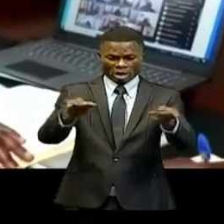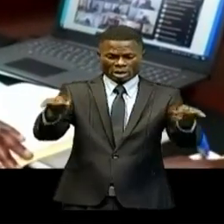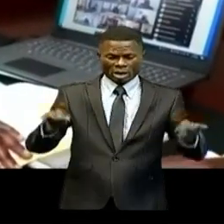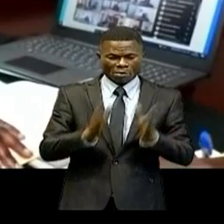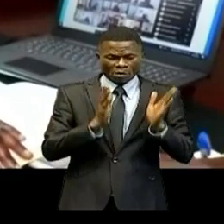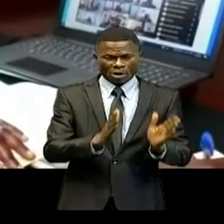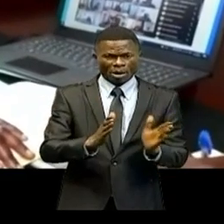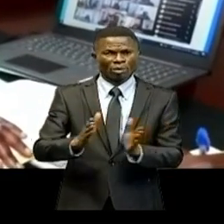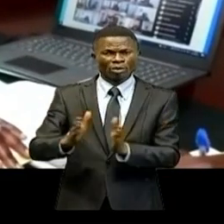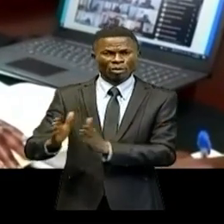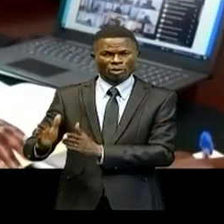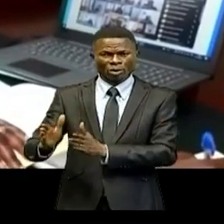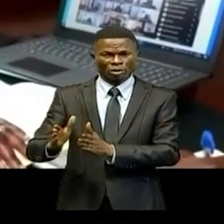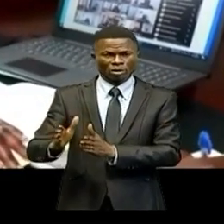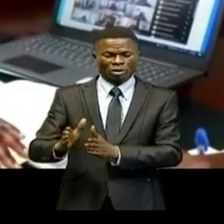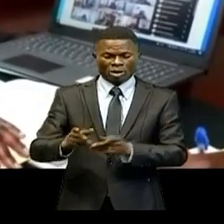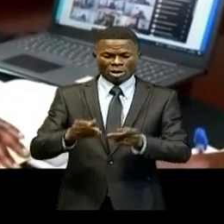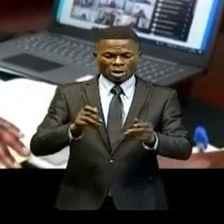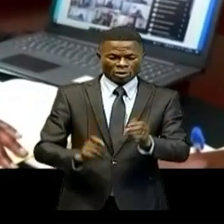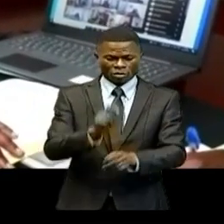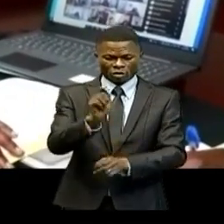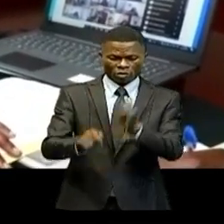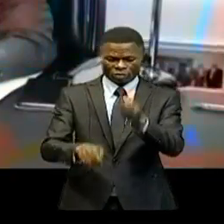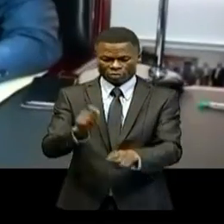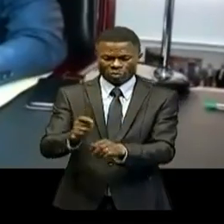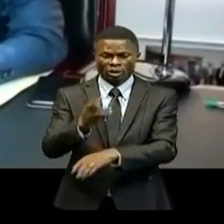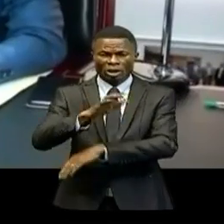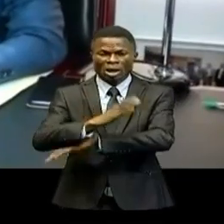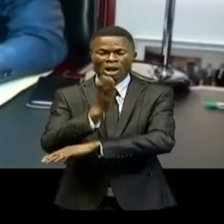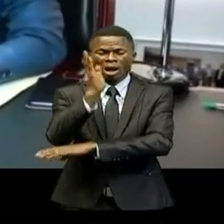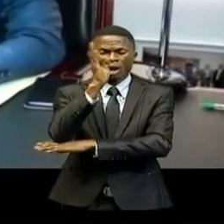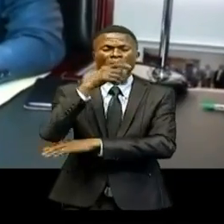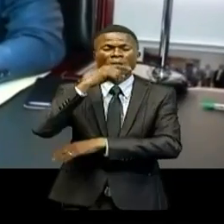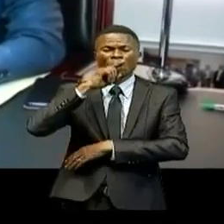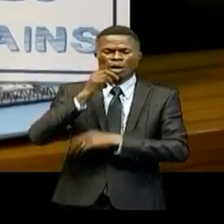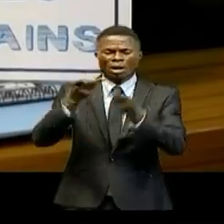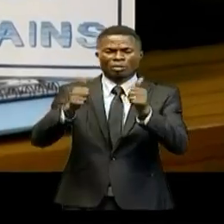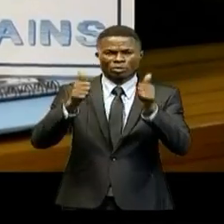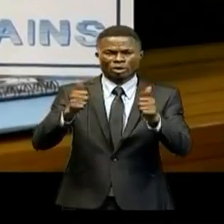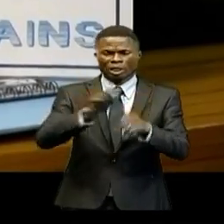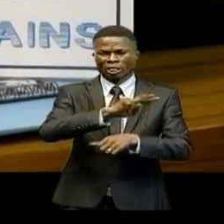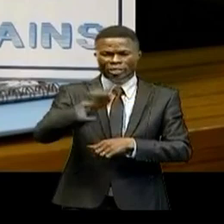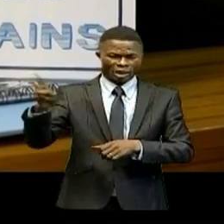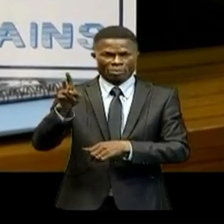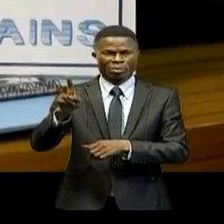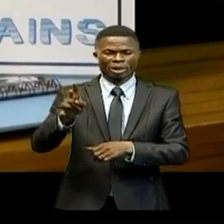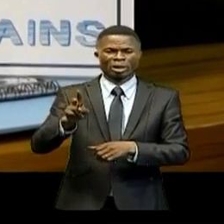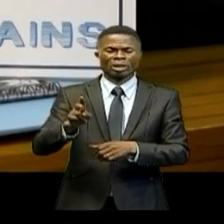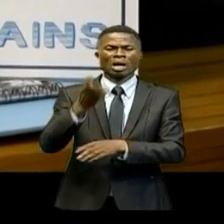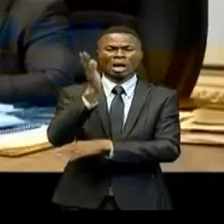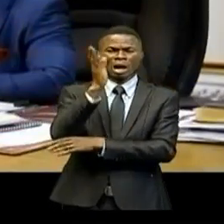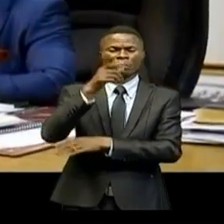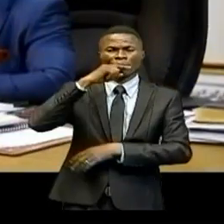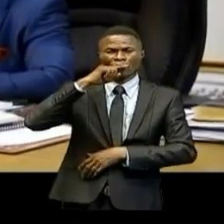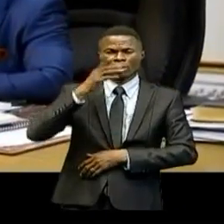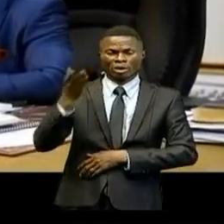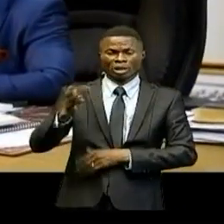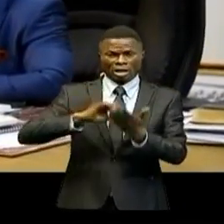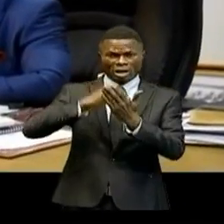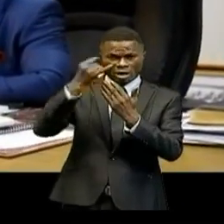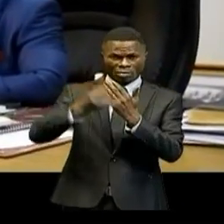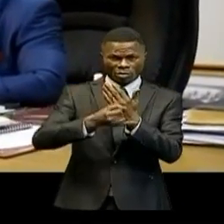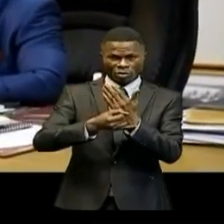préparation d'une pépinière de palmiers sur un espace estimé à 2 000 hectares. Ce projet